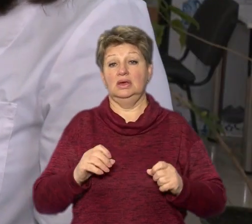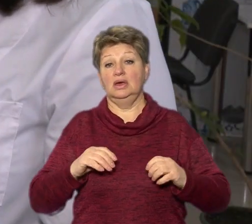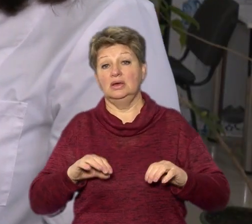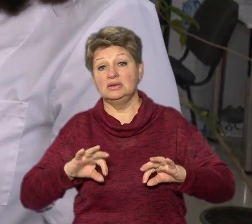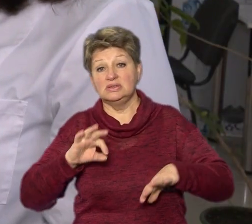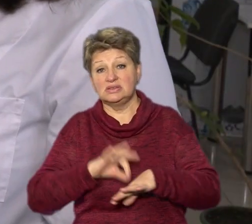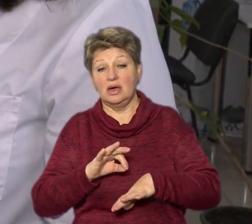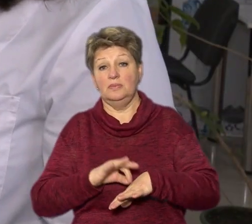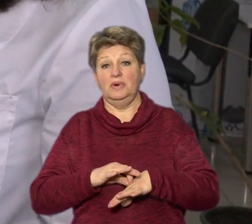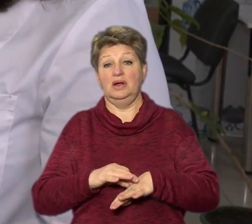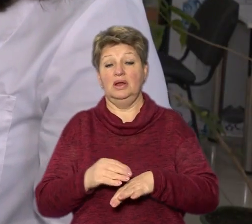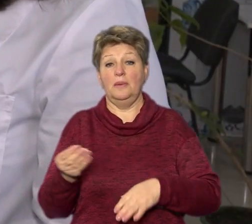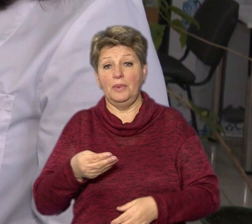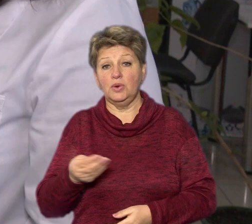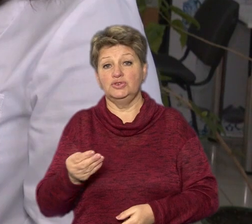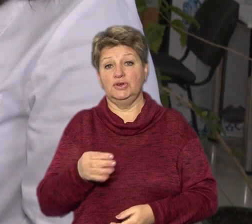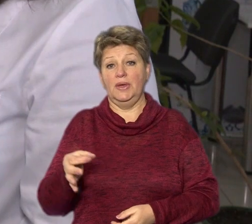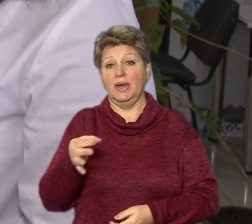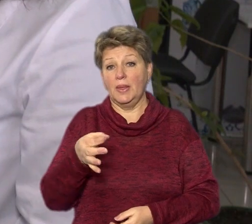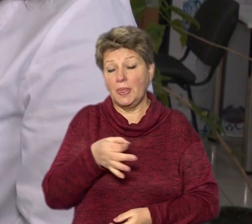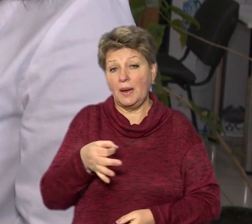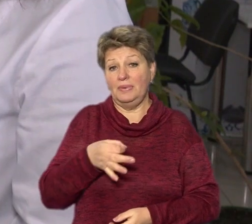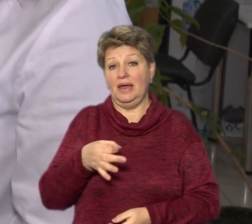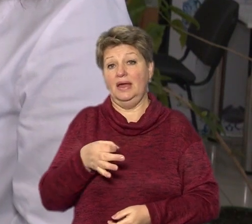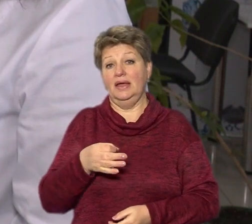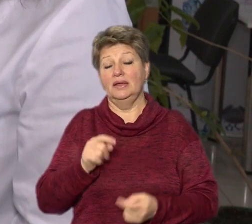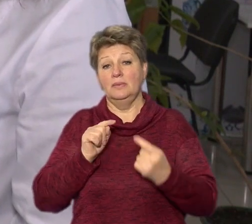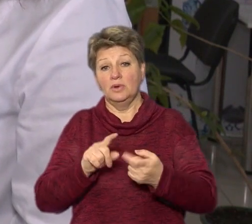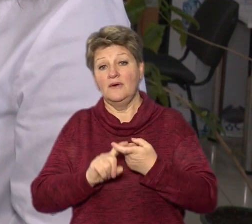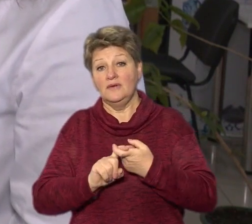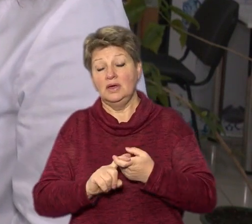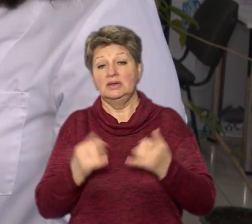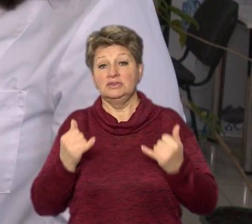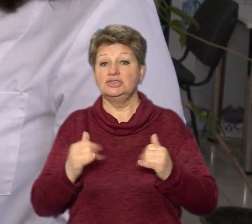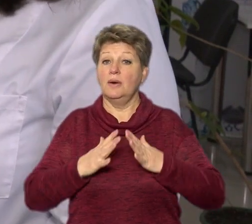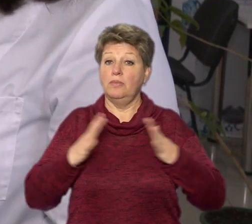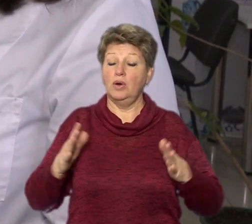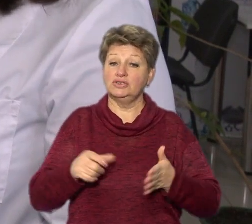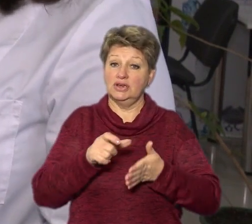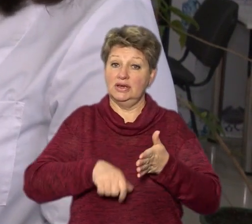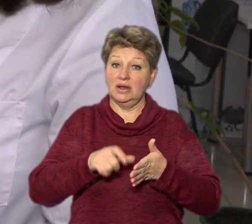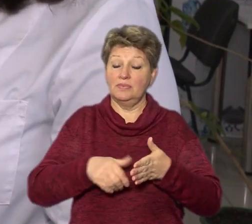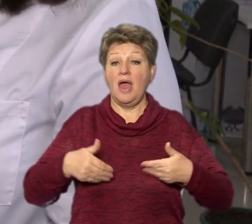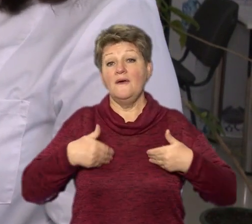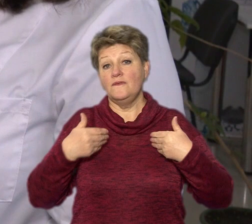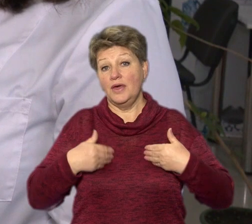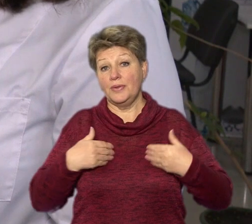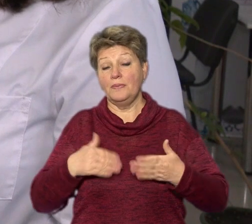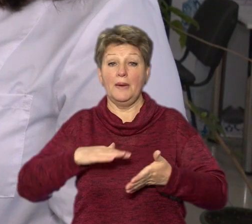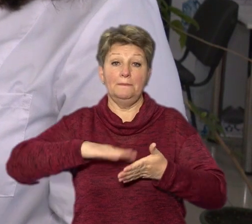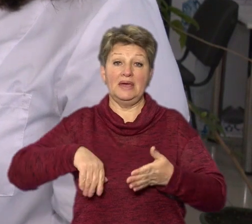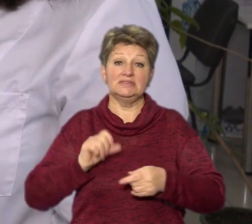Порошки, таблетки противовірусні в основному йдуть за рецептом лікаря. Вітамінчики приходять без